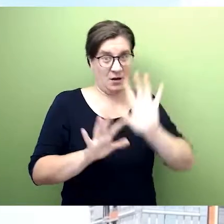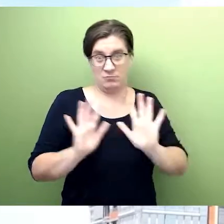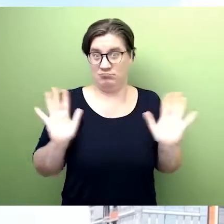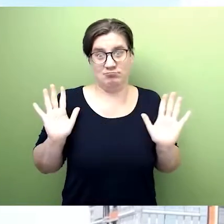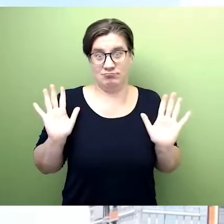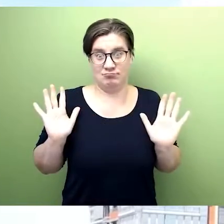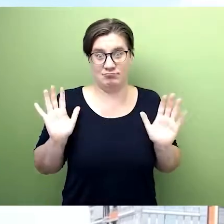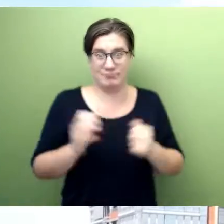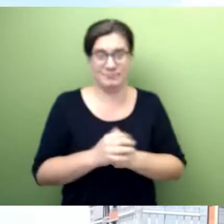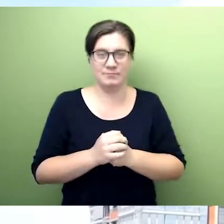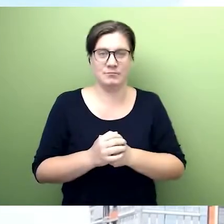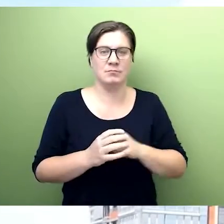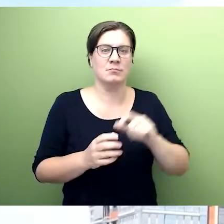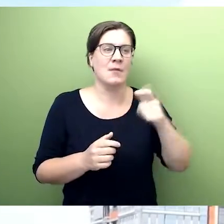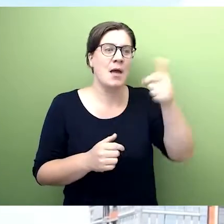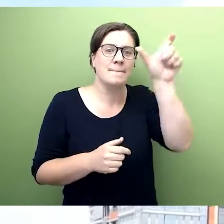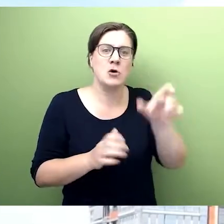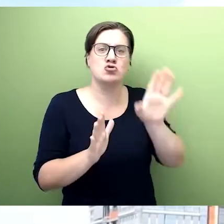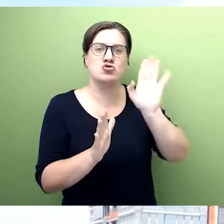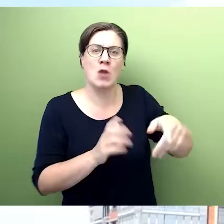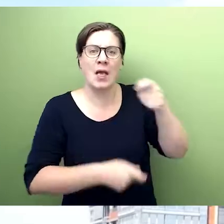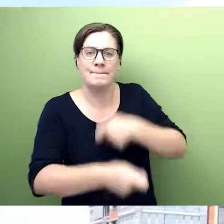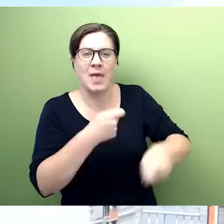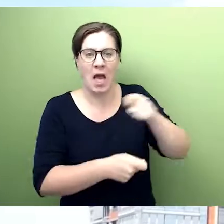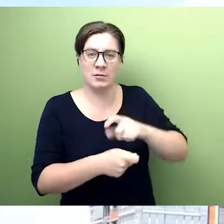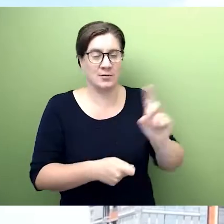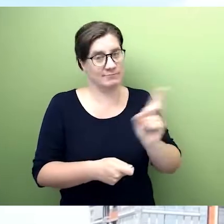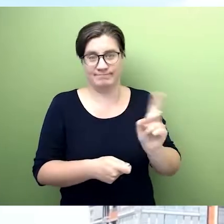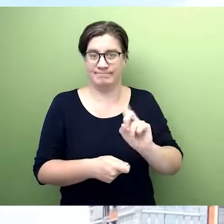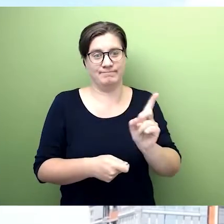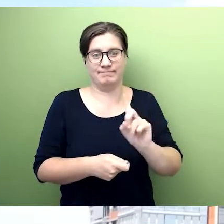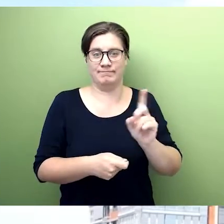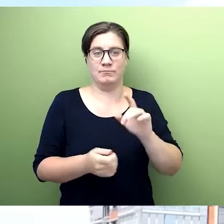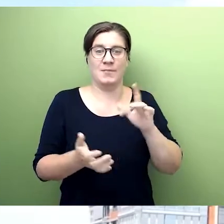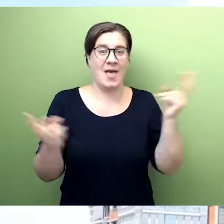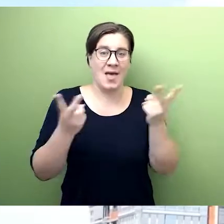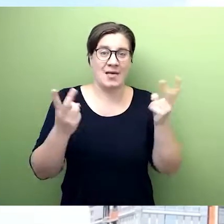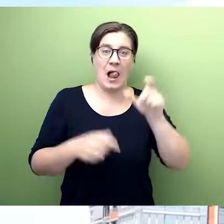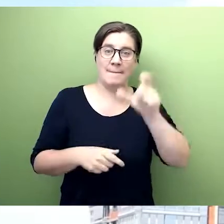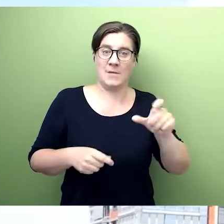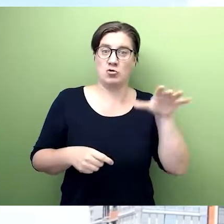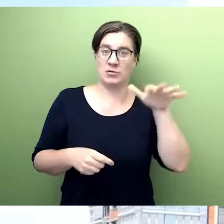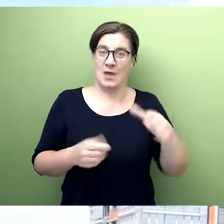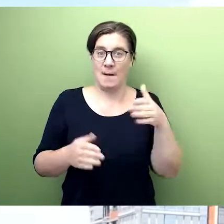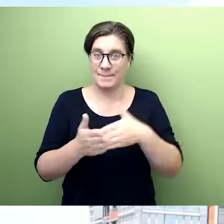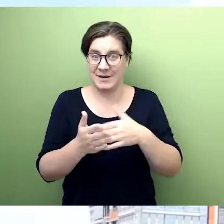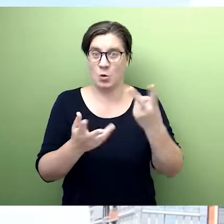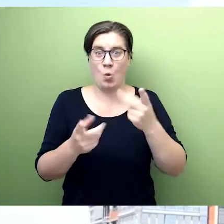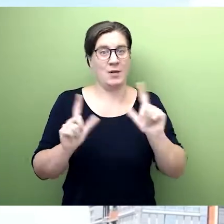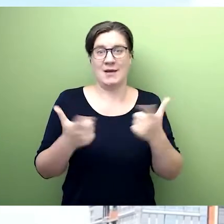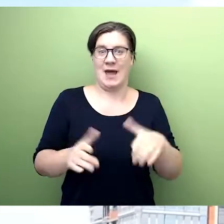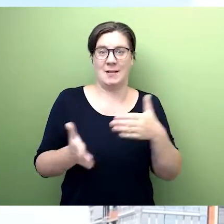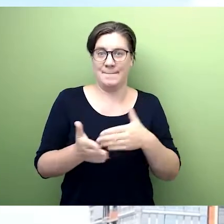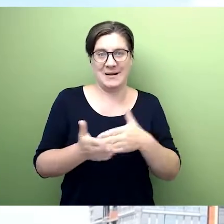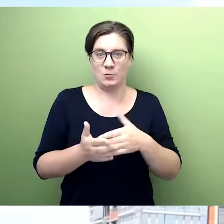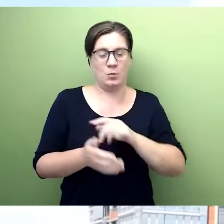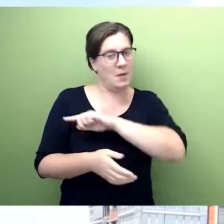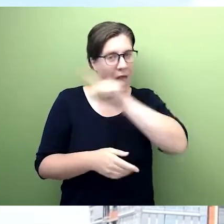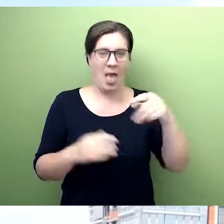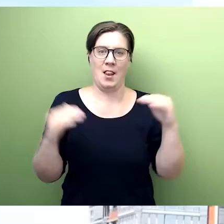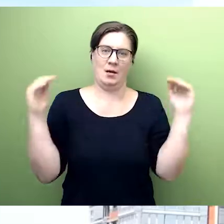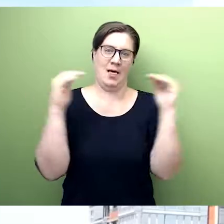Menschen mit und ohne Behinderung sollen gut zusammenleben. Jeder soll selbstbestimmt leben können.